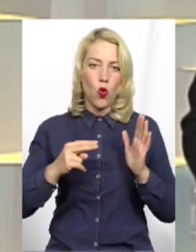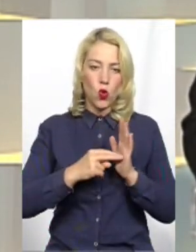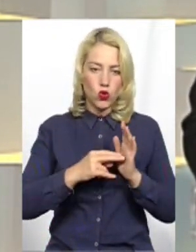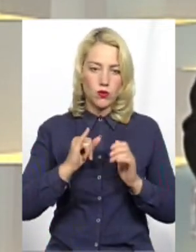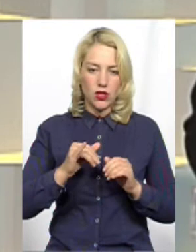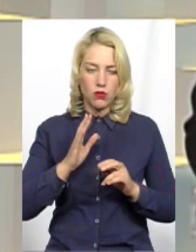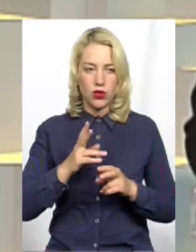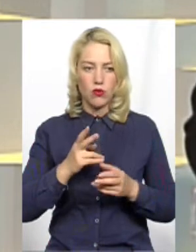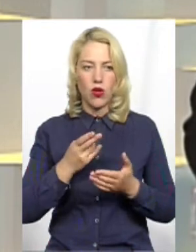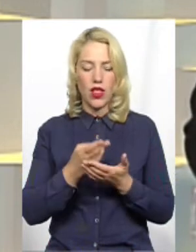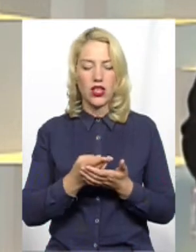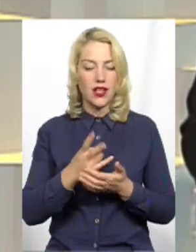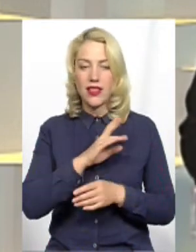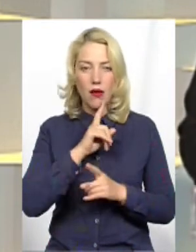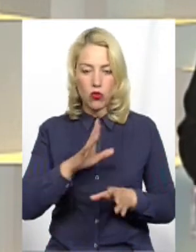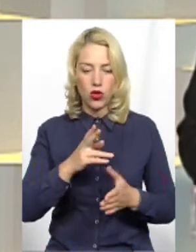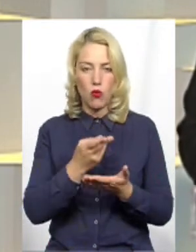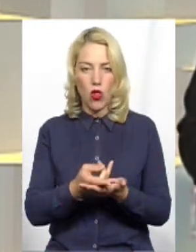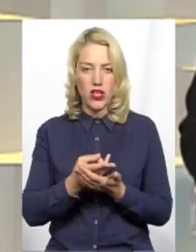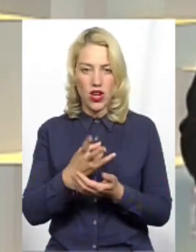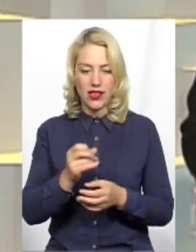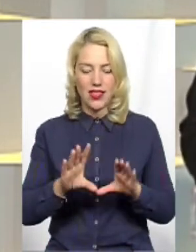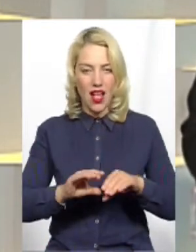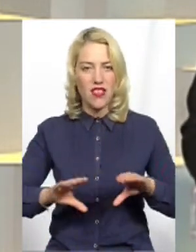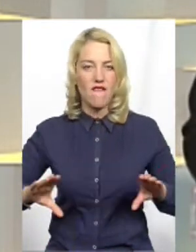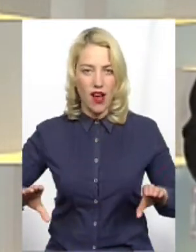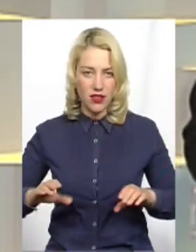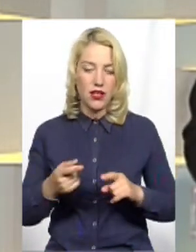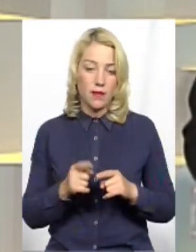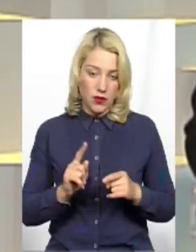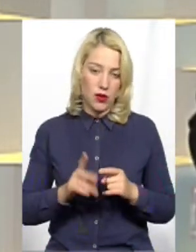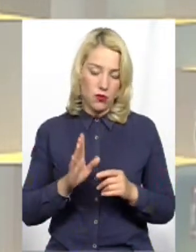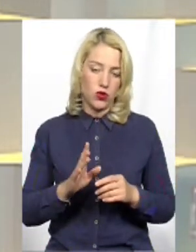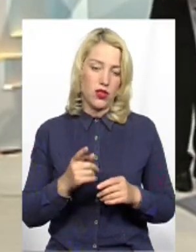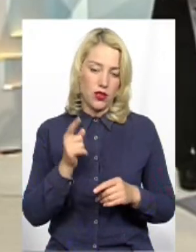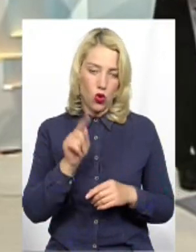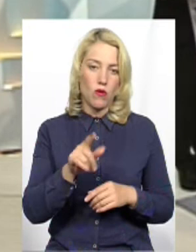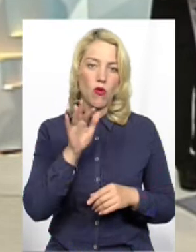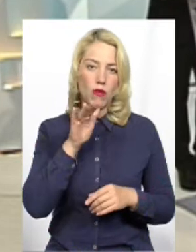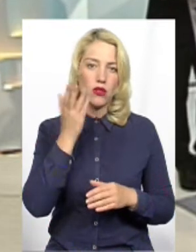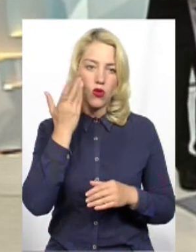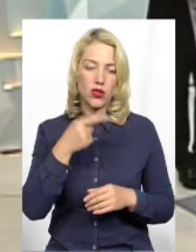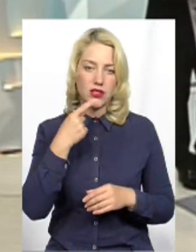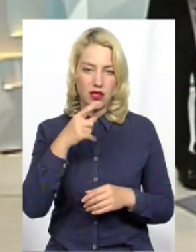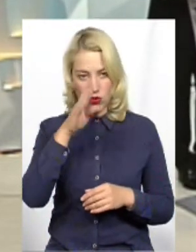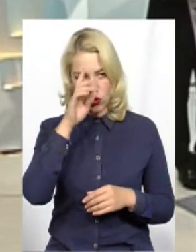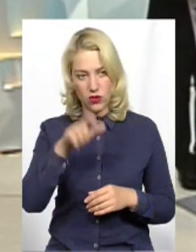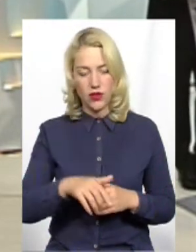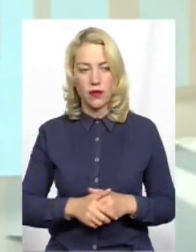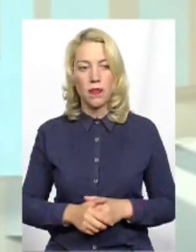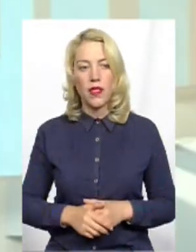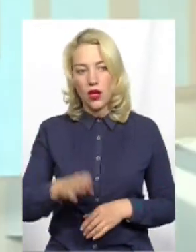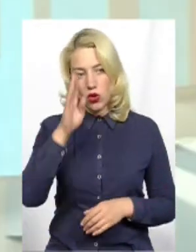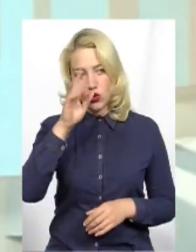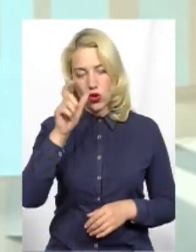спостерігати, за кимось, як хтось працює, я вважаю, що тоді наступить саме той момент, про який говорив тільки цей чоловік. Чоловік запитав, коли почнуть приймати